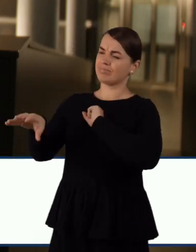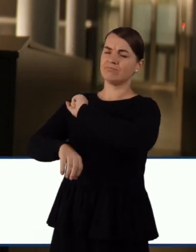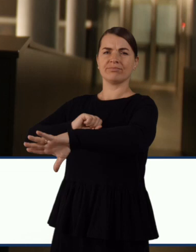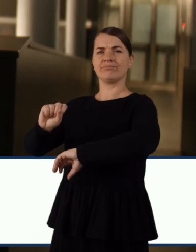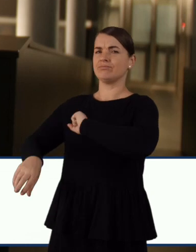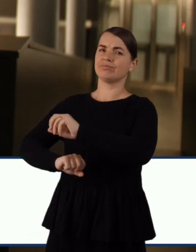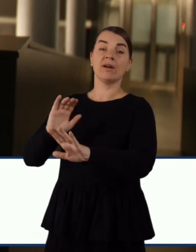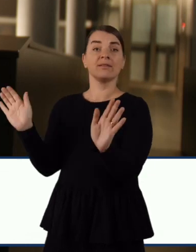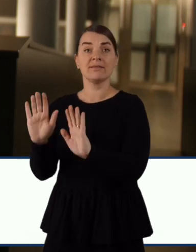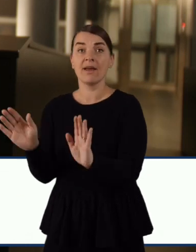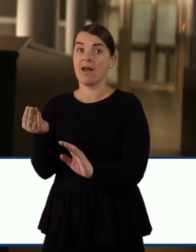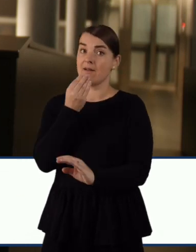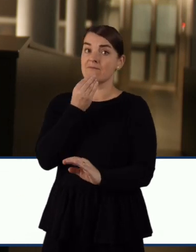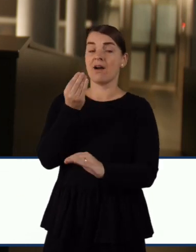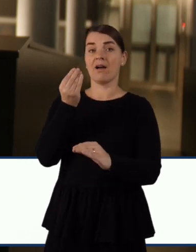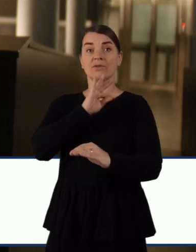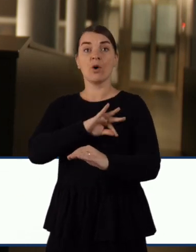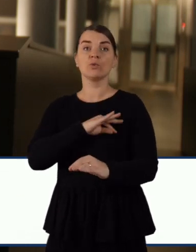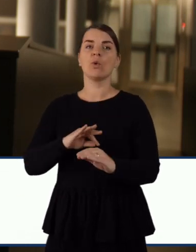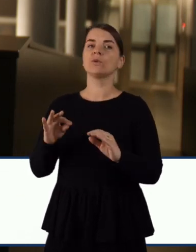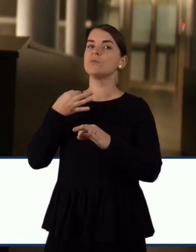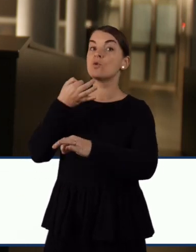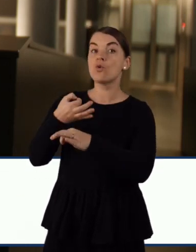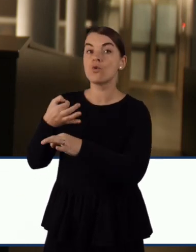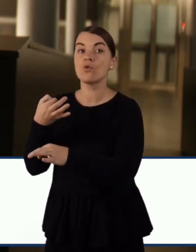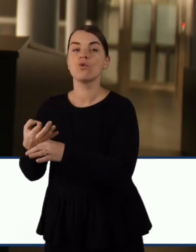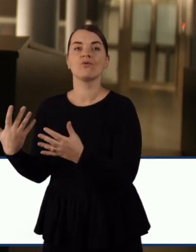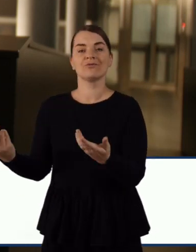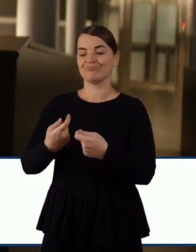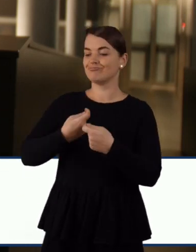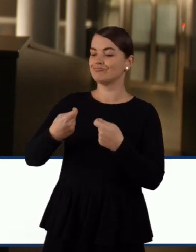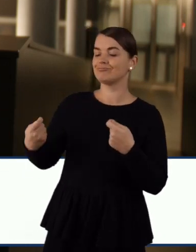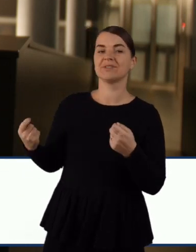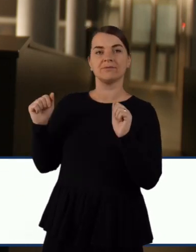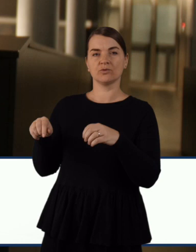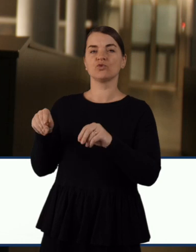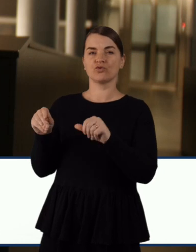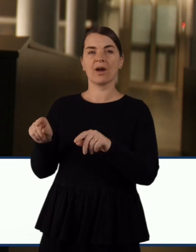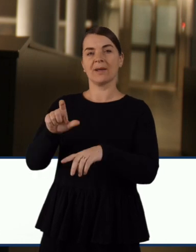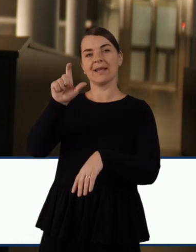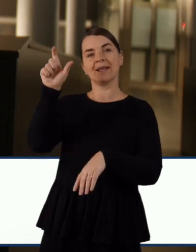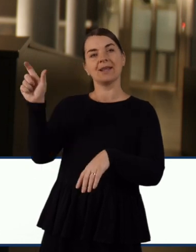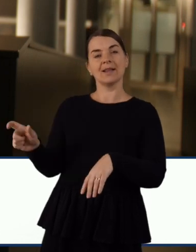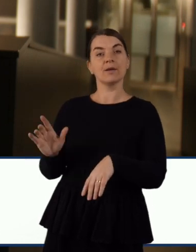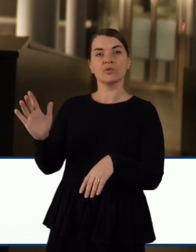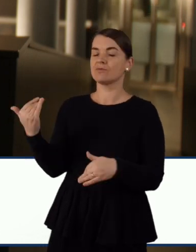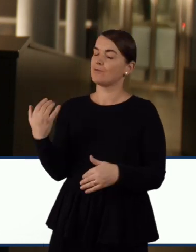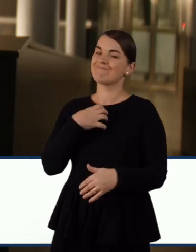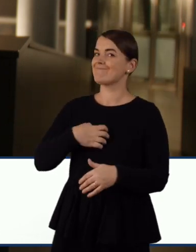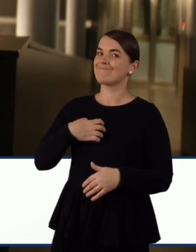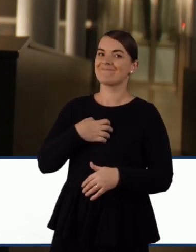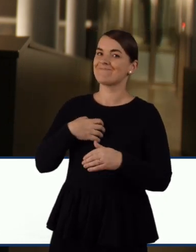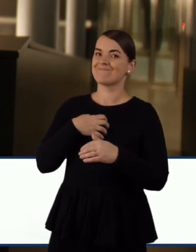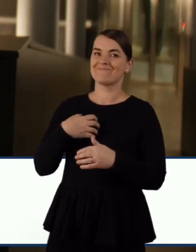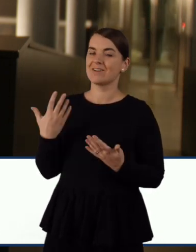ne išiūkšlindami, ne terždami, vartodami saikingai savo išteklius, mes prailginam savo gyvavimą žemėje. Tai yra pagrindinė